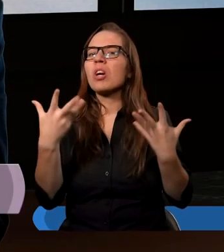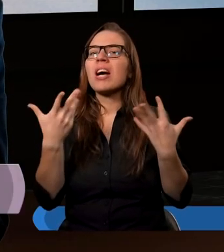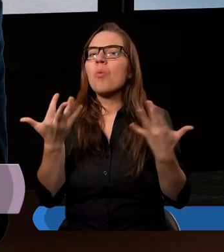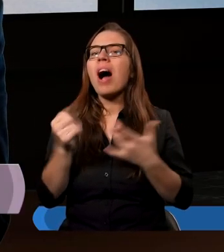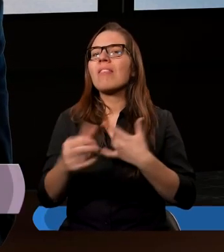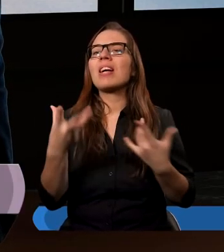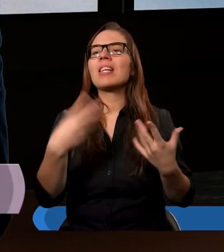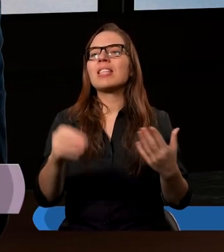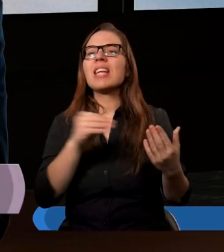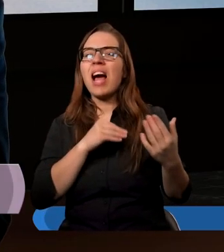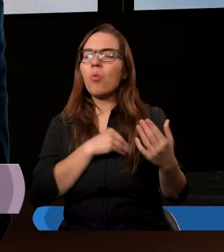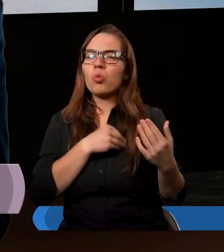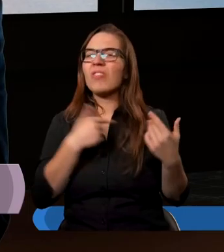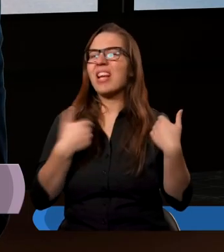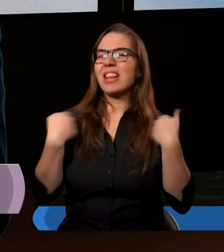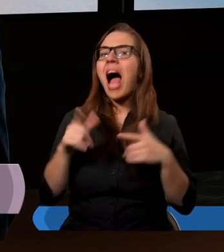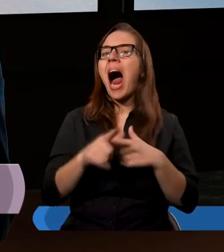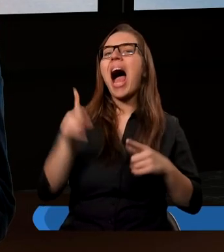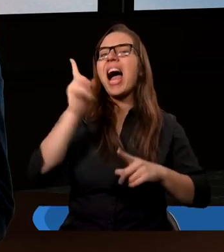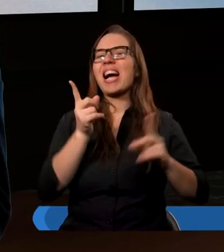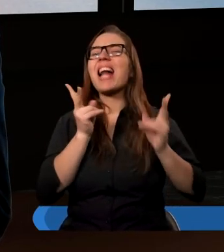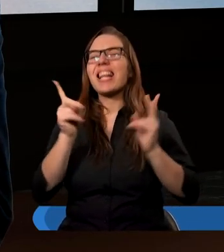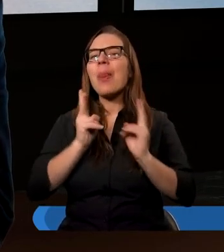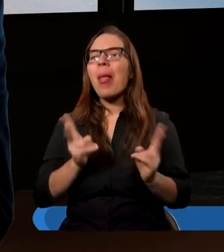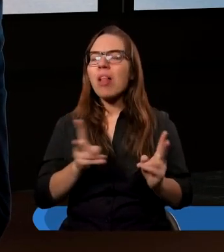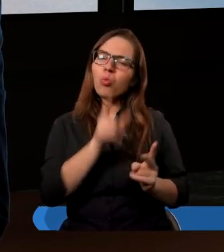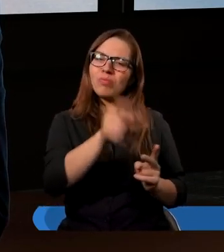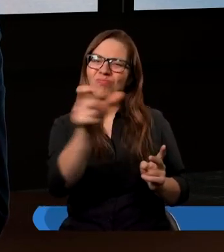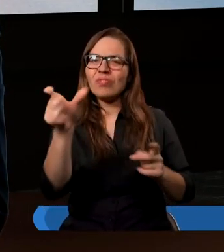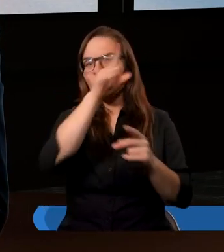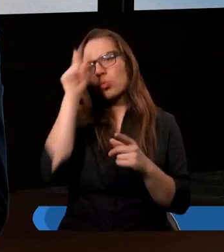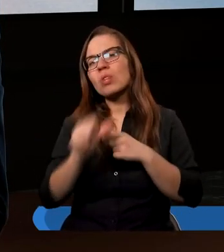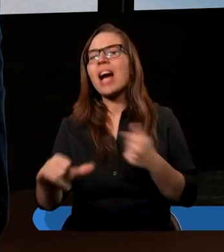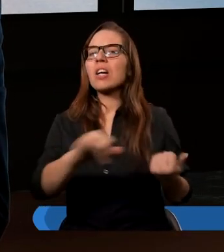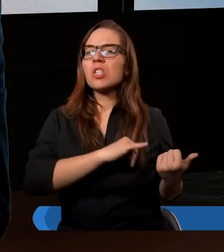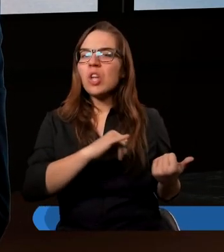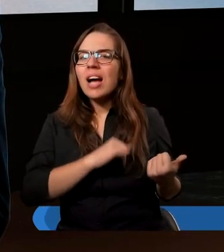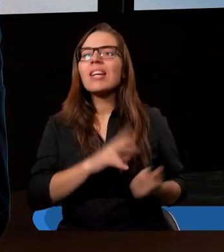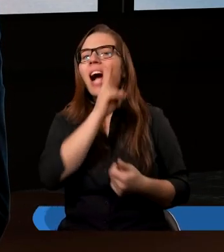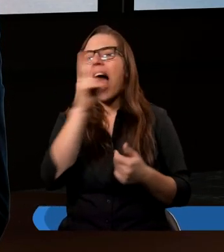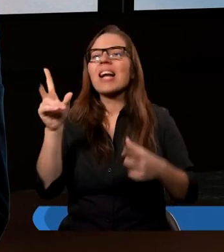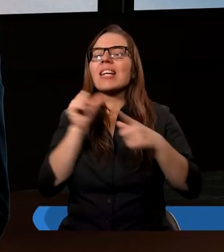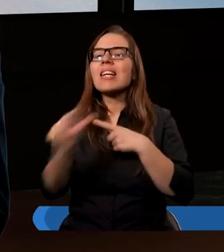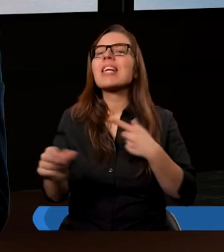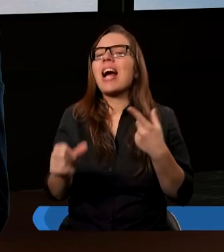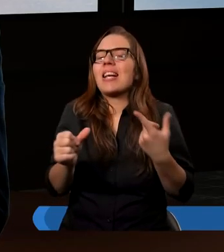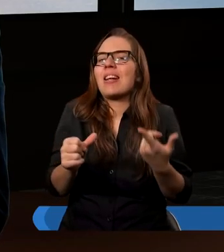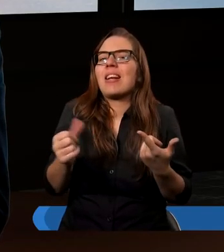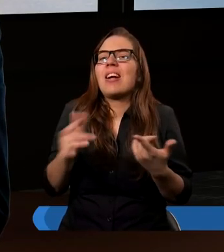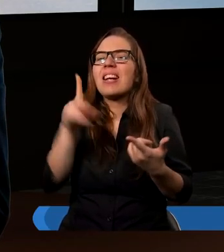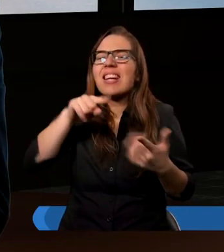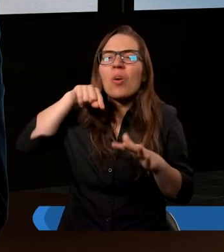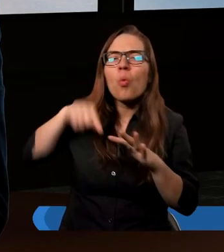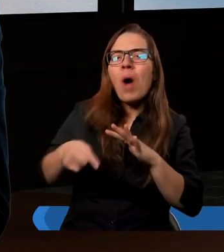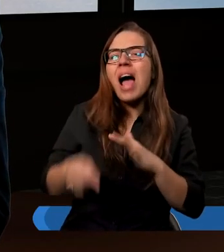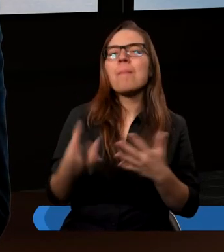natury pewnie jestem nieuczciwy, bo przecież wszyscy zgrzeszyliśmy. Wszyscy jesteśmy grzeszni. Wszyscy też jesteśmy gdzieś w